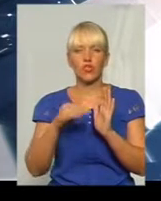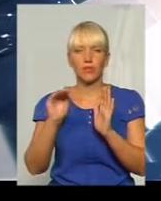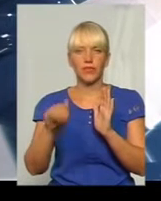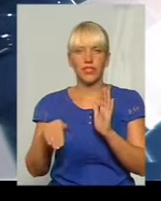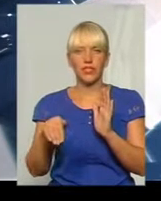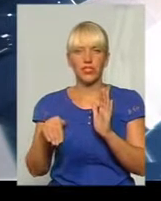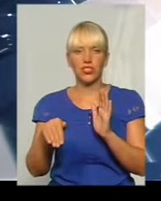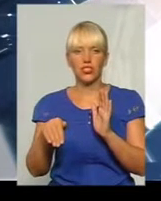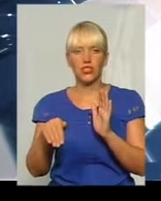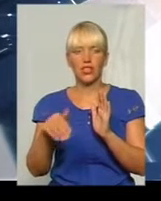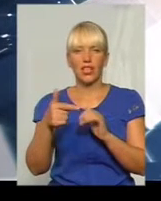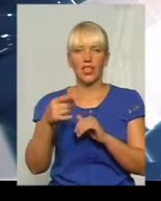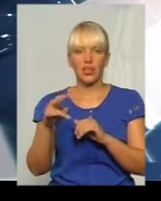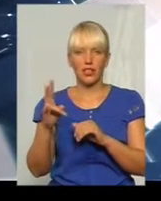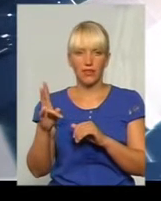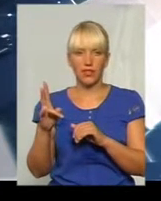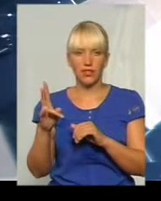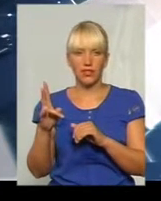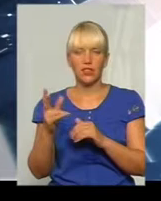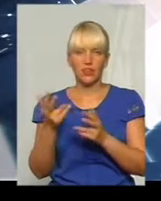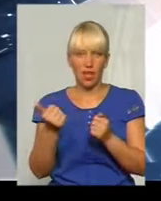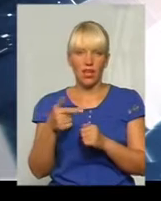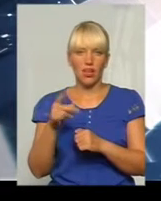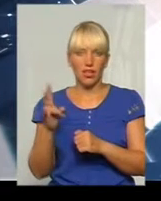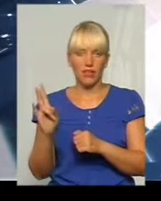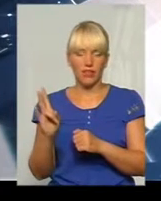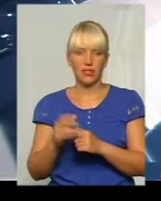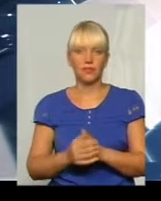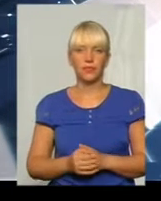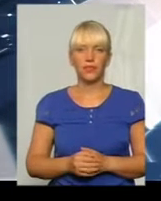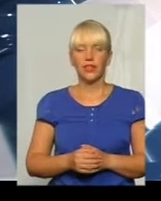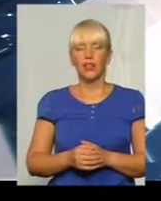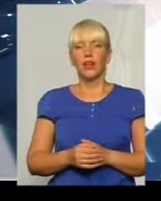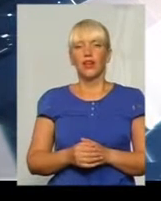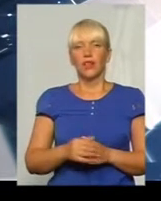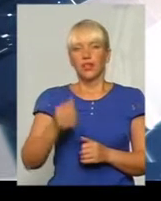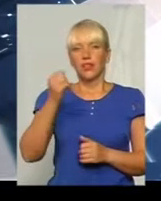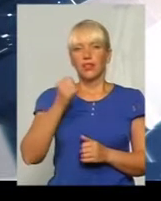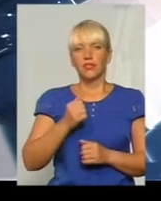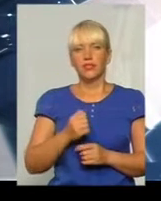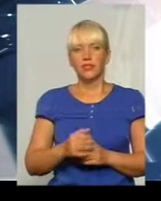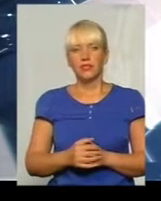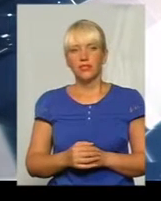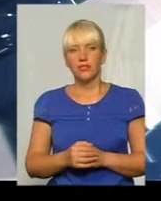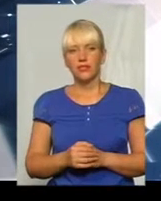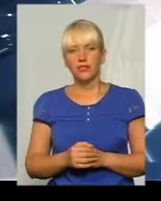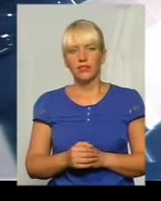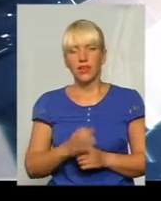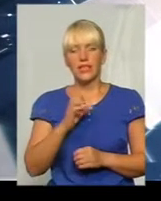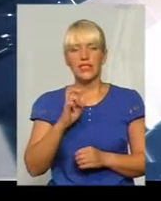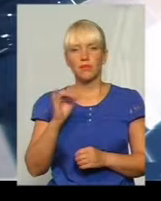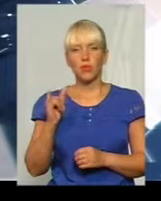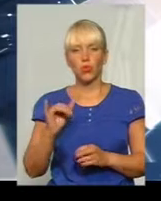Гривень? тисячі. Гривень? Так, гривень. Я зрозумів. Добре, ми вам дякуємо. Працювали працівники ЗБУ,